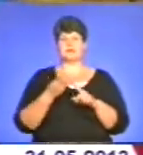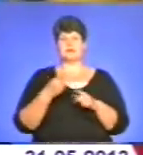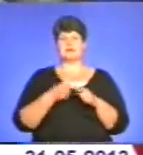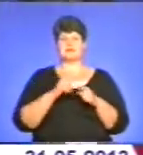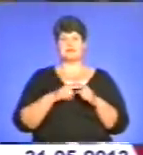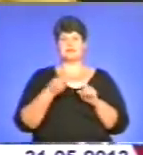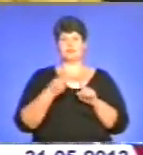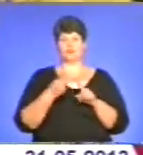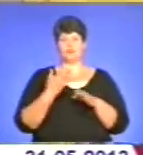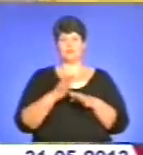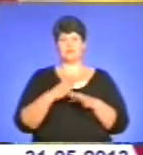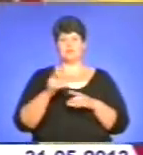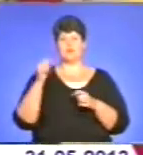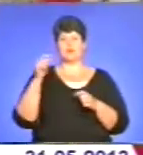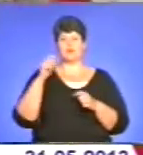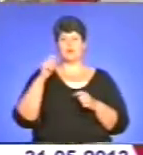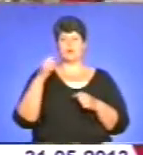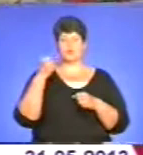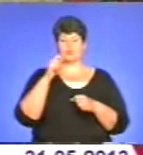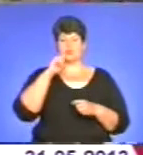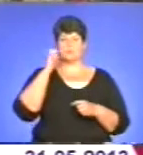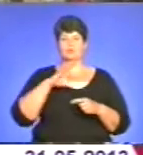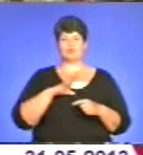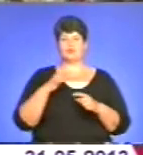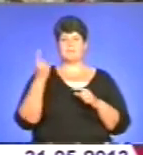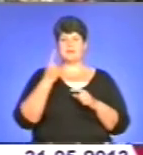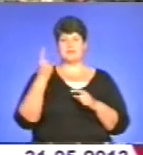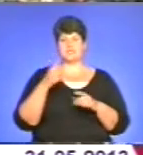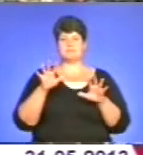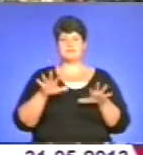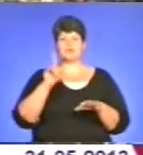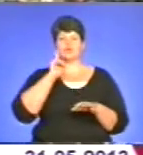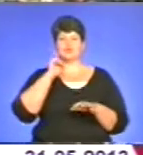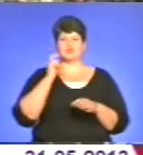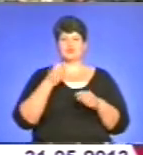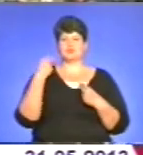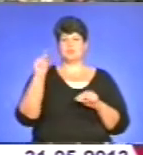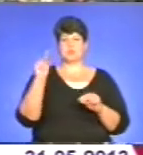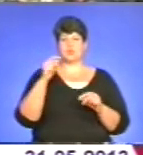другому етапі Кубка України. Також у мене було перше місце на юніорському чемпіонаті України.